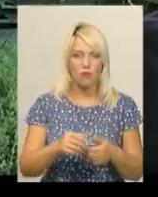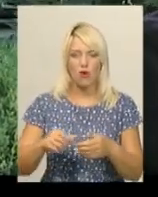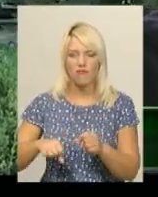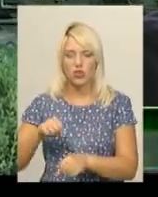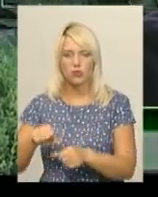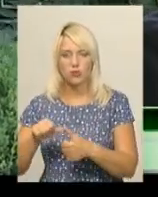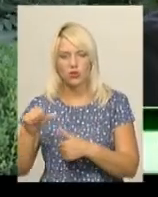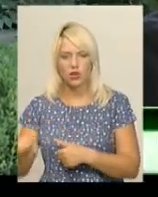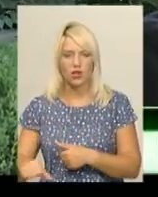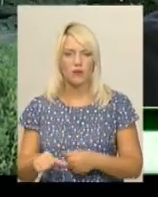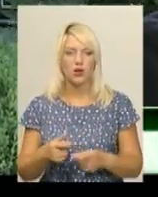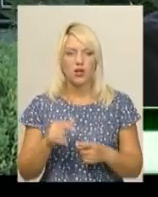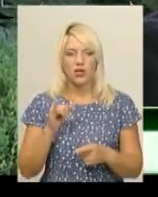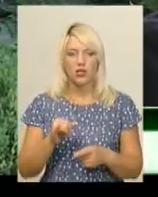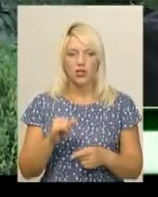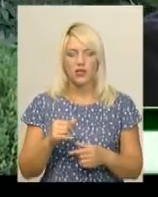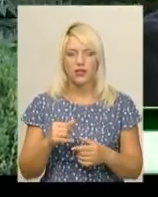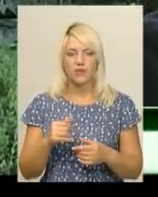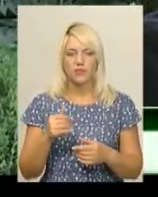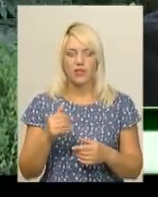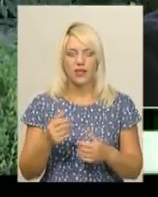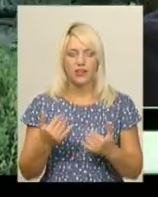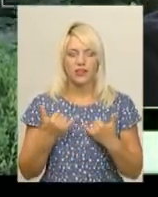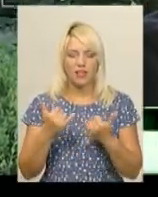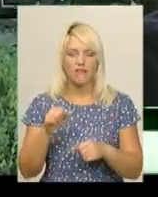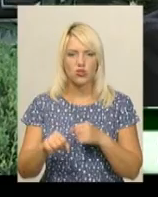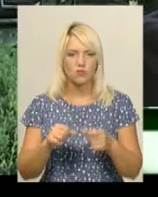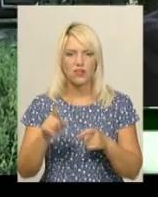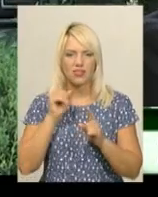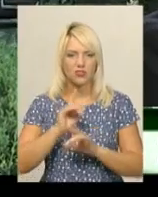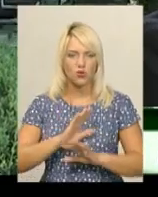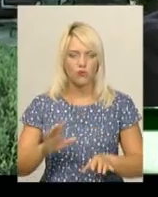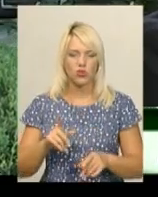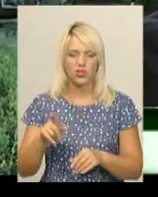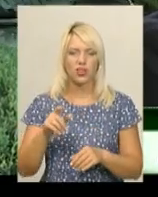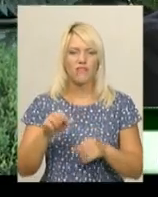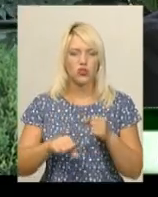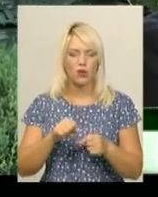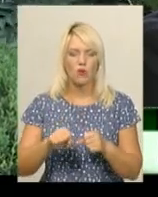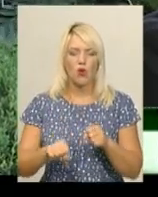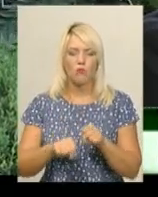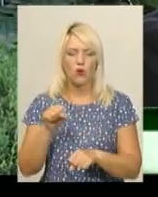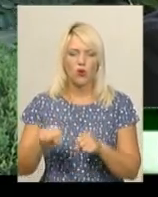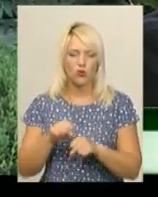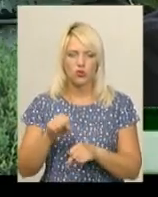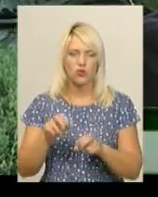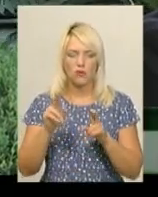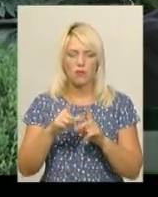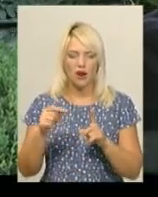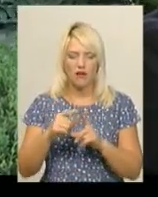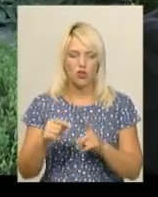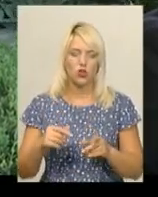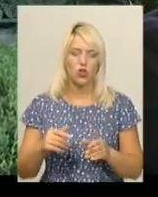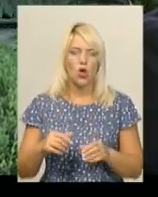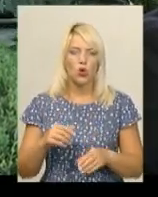кількість велодоріжок, що зумовлює деякий дискомфорт для велосипедистів. Тому вони досить часто порушують право дорожнього руху, а саме виїжджають на тортуари, тобто місця